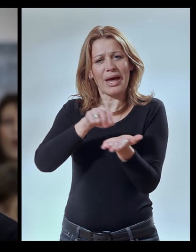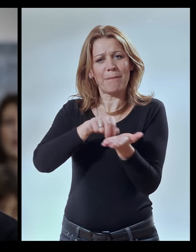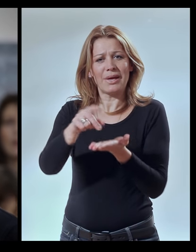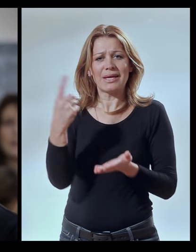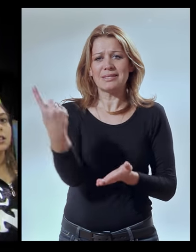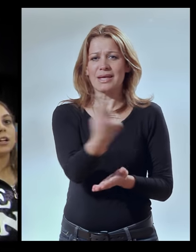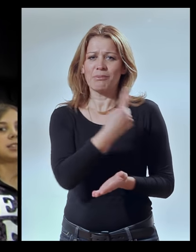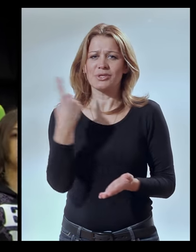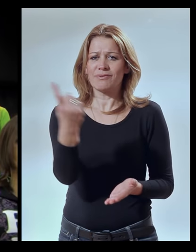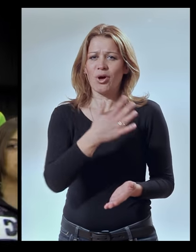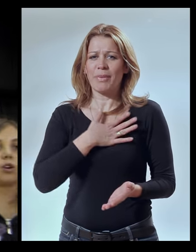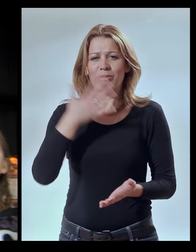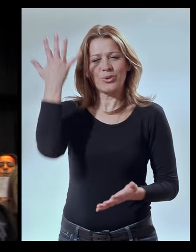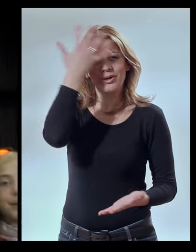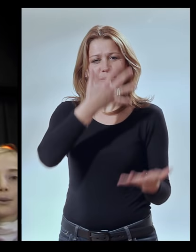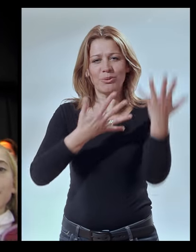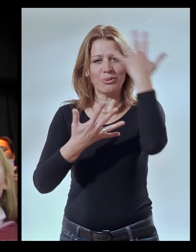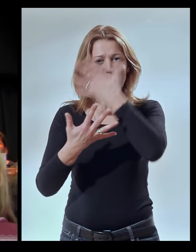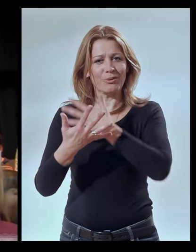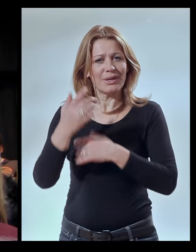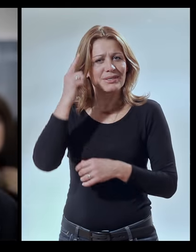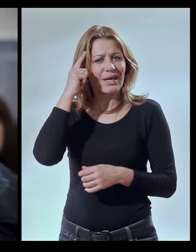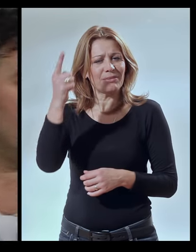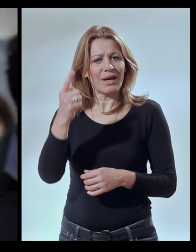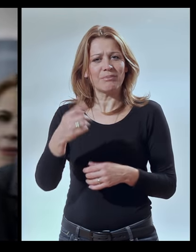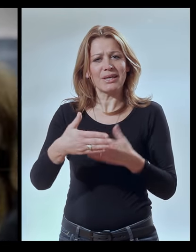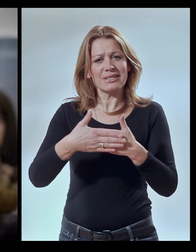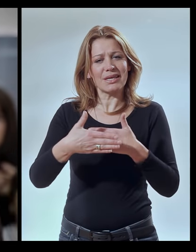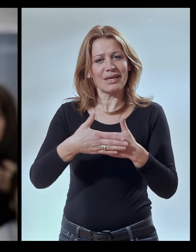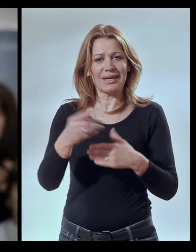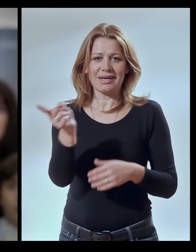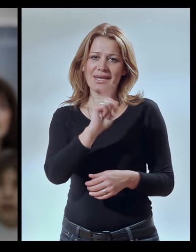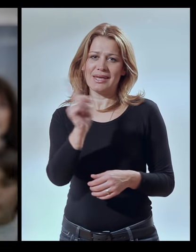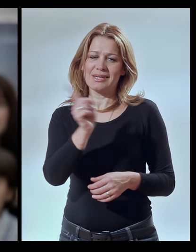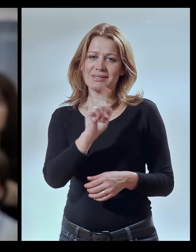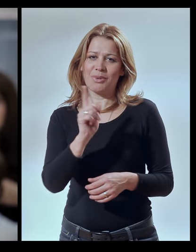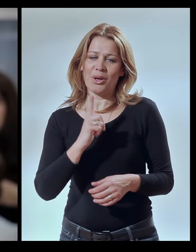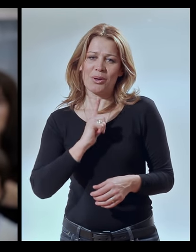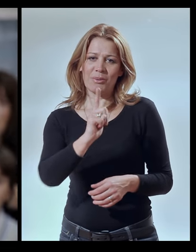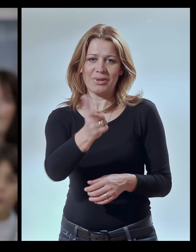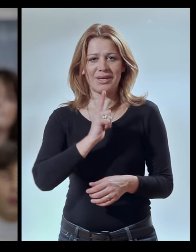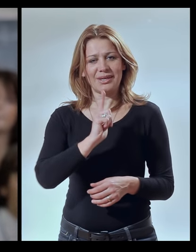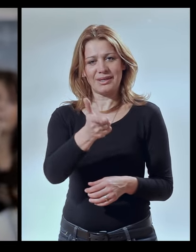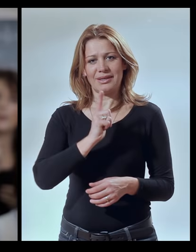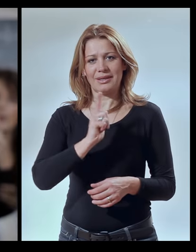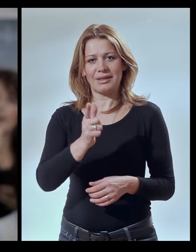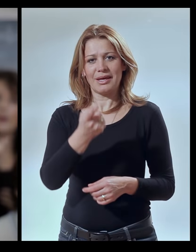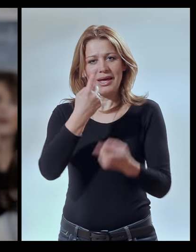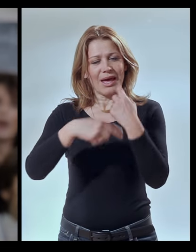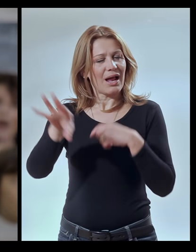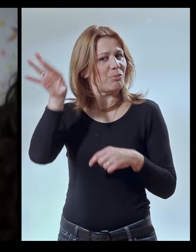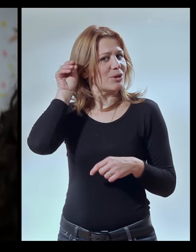hodam, sam u svome punilu Znam da bliski nismo mi,